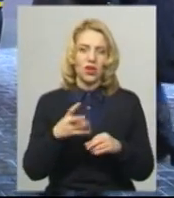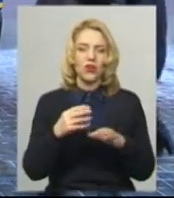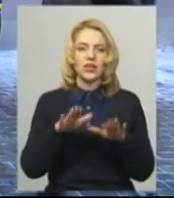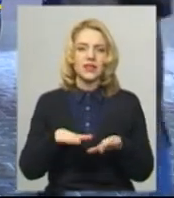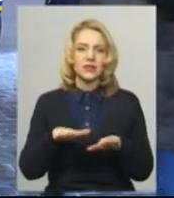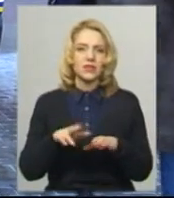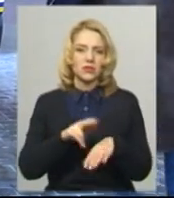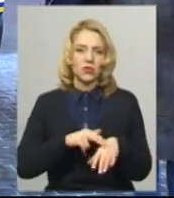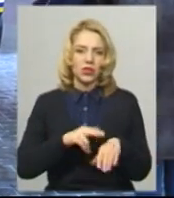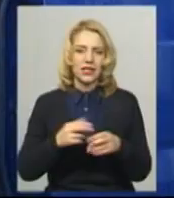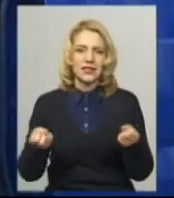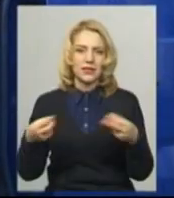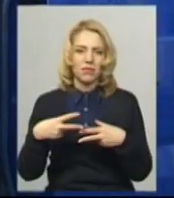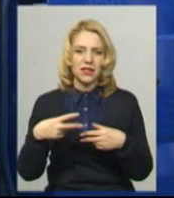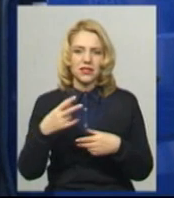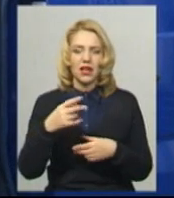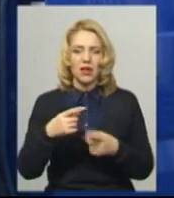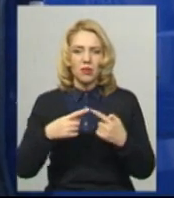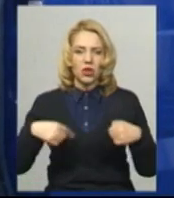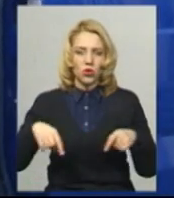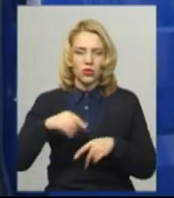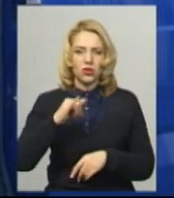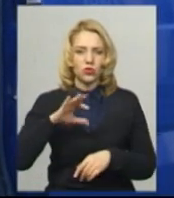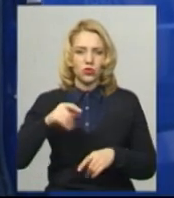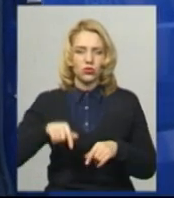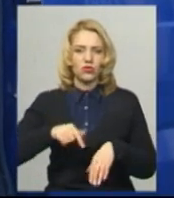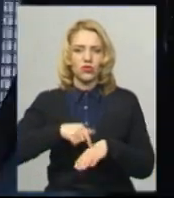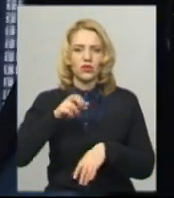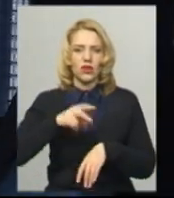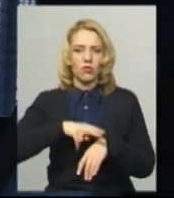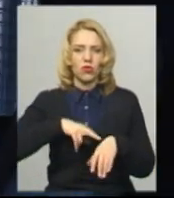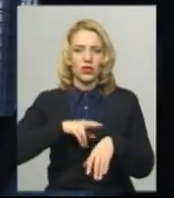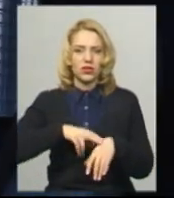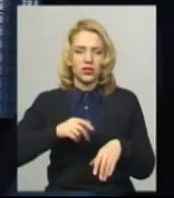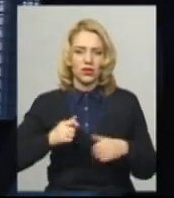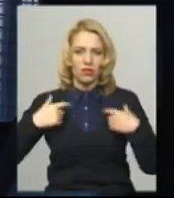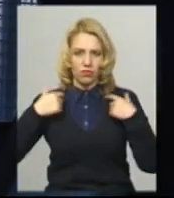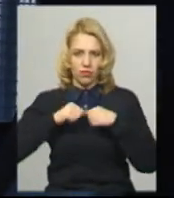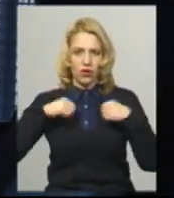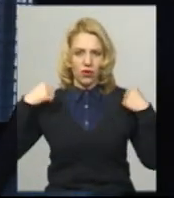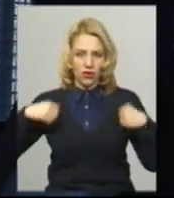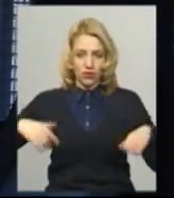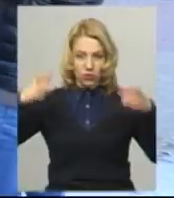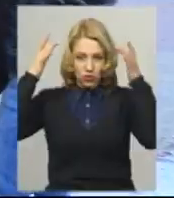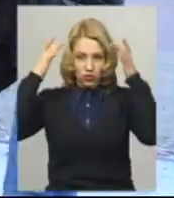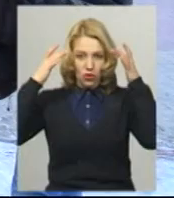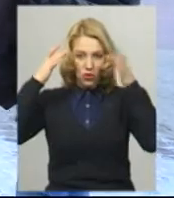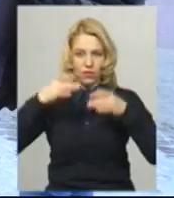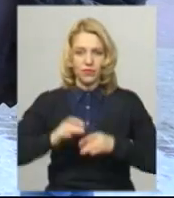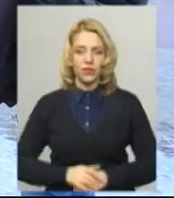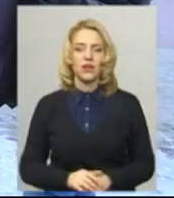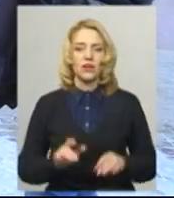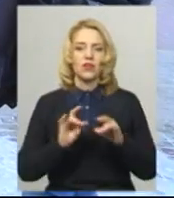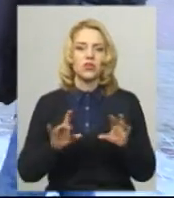патрульних – машина спецпідрозділу ТОР. Тут бажаючі могли відчути себе поліцейськими, одягнувши бронежилет та шолом, розповідає старшина